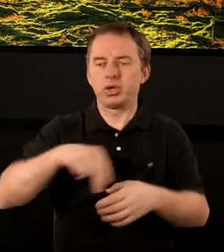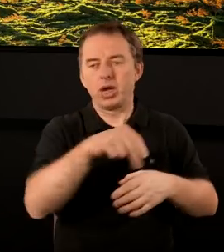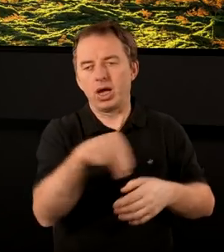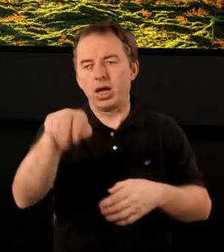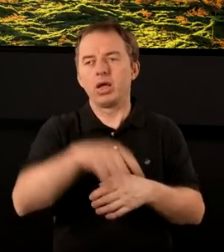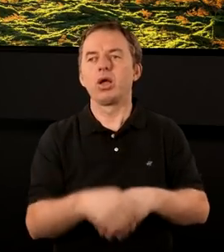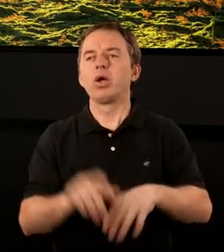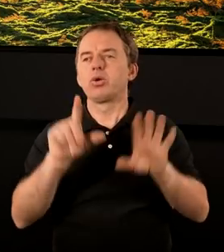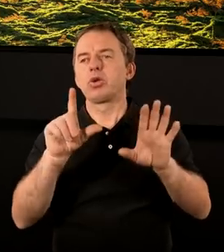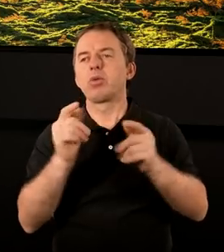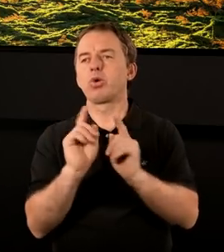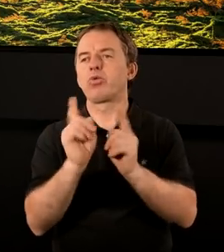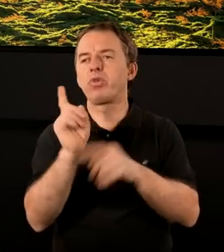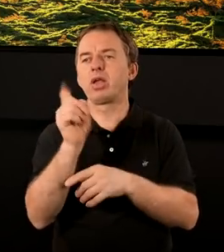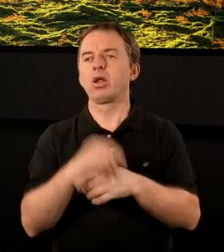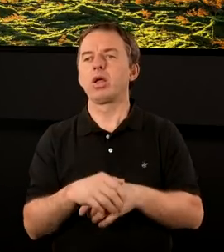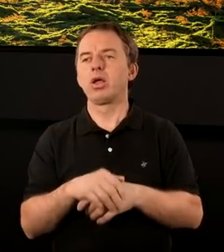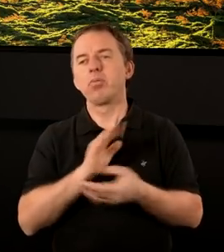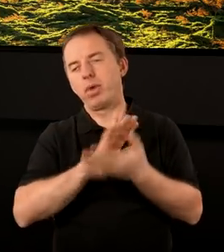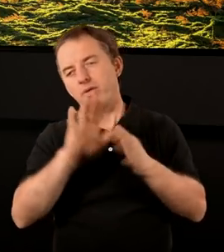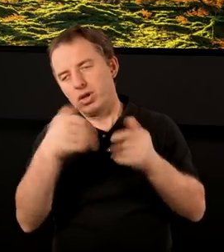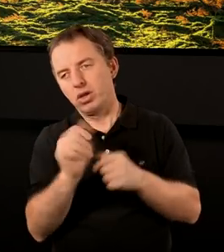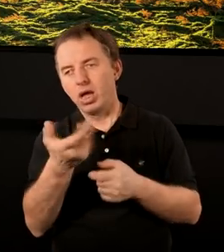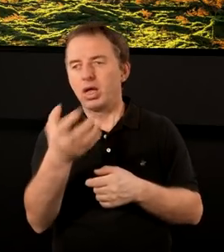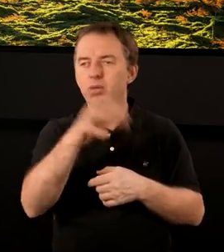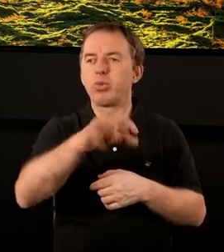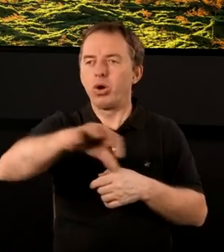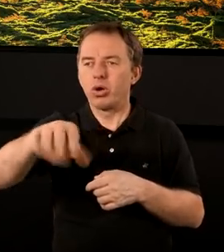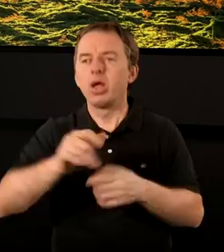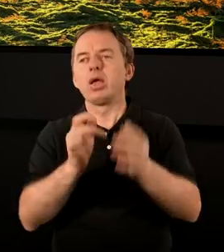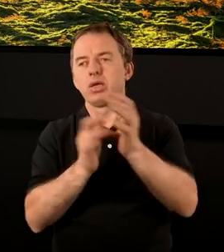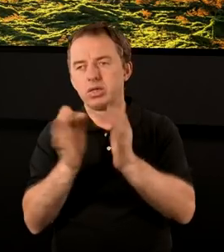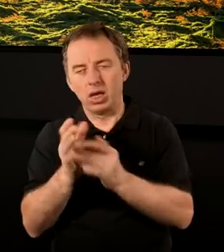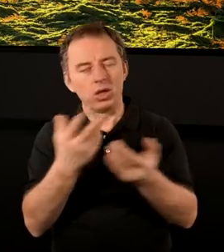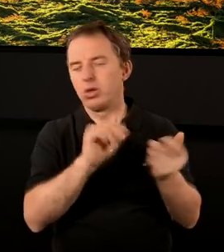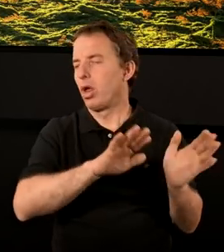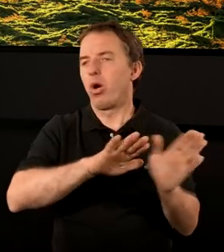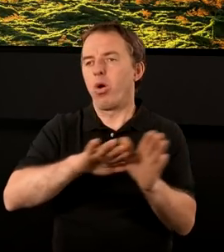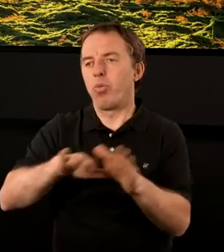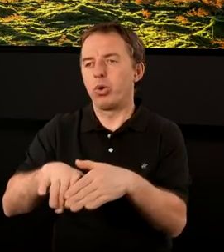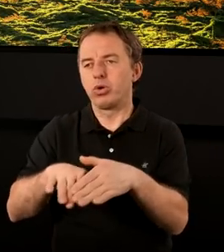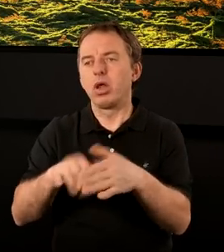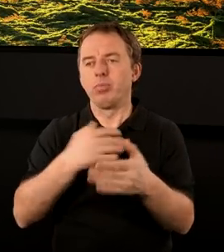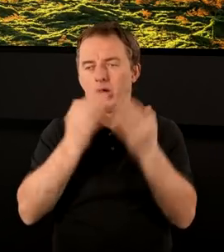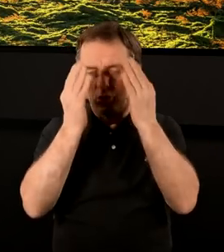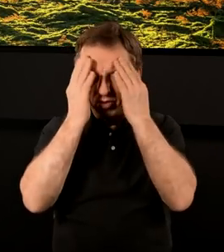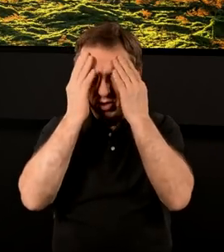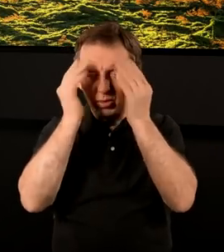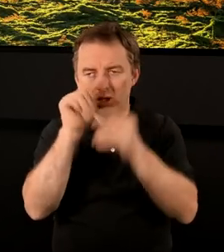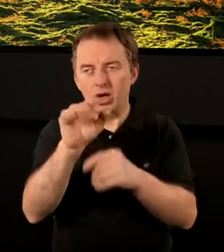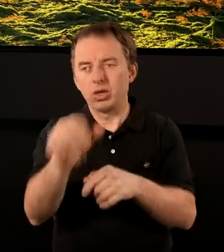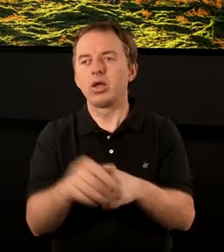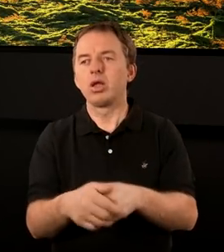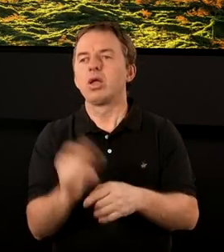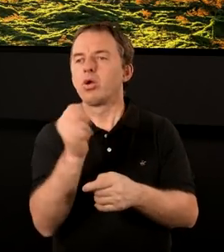przechadza się pośród nich. Jeszcze raz powtarzam. Bez względu na to, jakie te zbory są. Jezus nie odpuszcza, tylko naprawdę ma świadomość